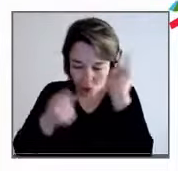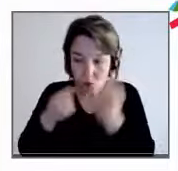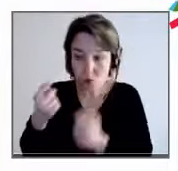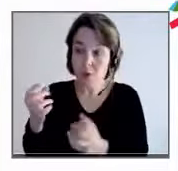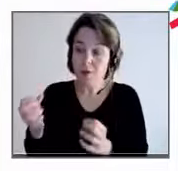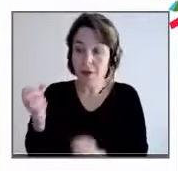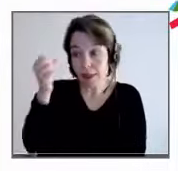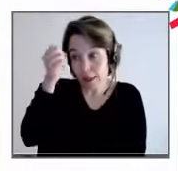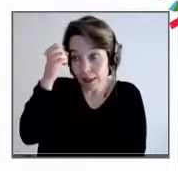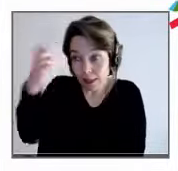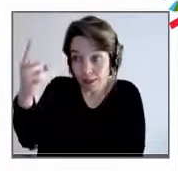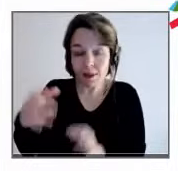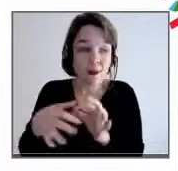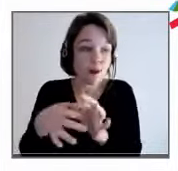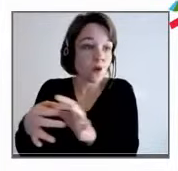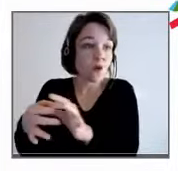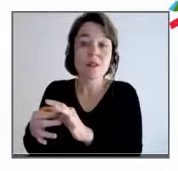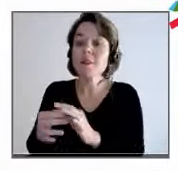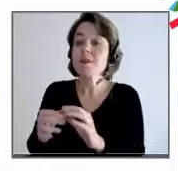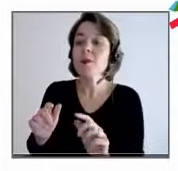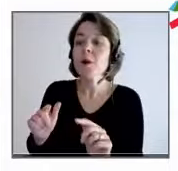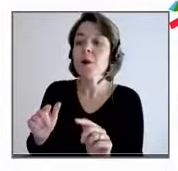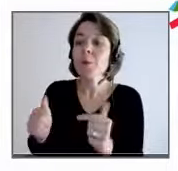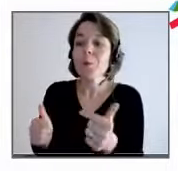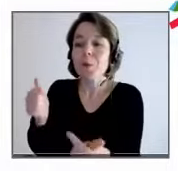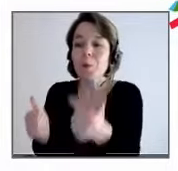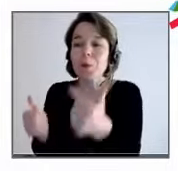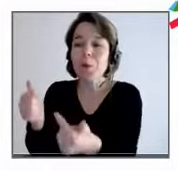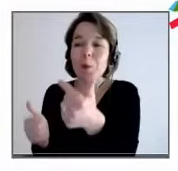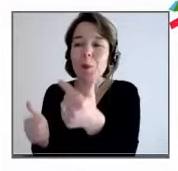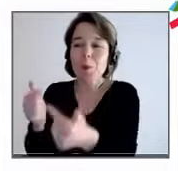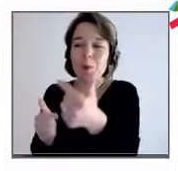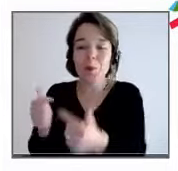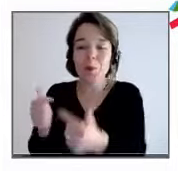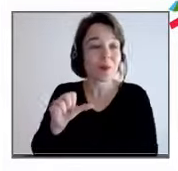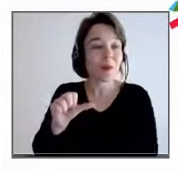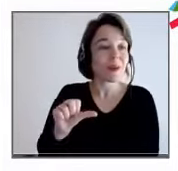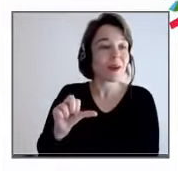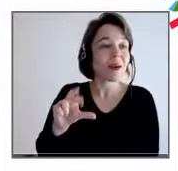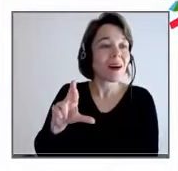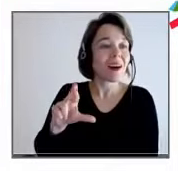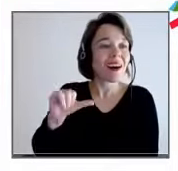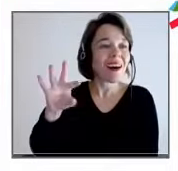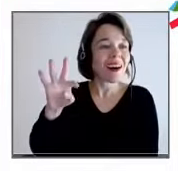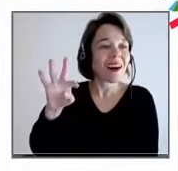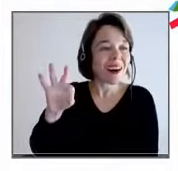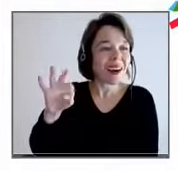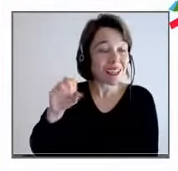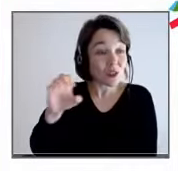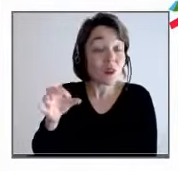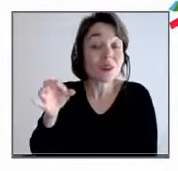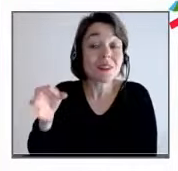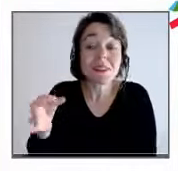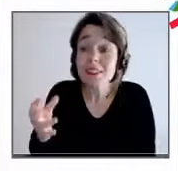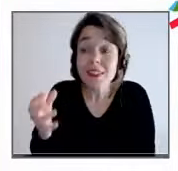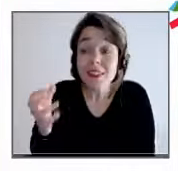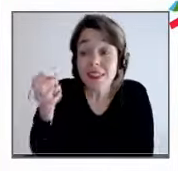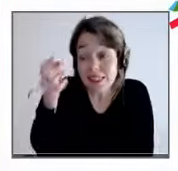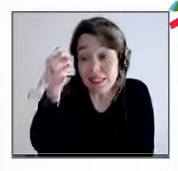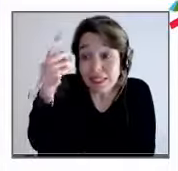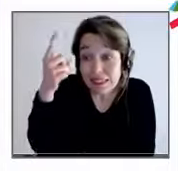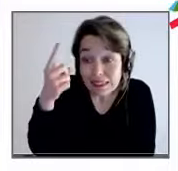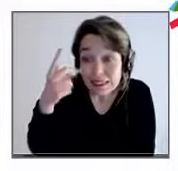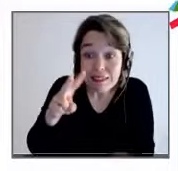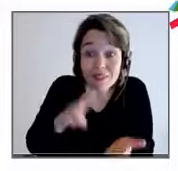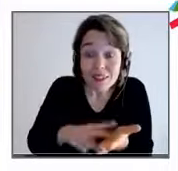faut se contredire. Vous savez, c'est Aristote qui disait l'idée vraie, c'est quoi ? C'est l'idée qui dépasse les contradictions. Donc, pour arriver avec un groupe à